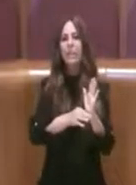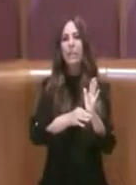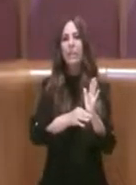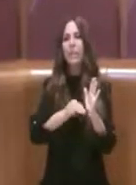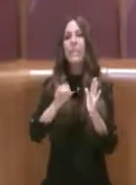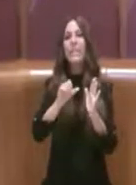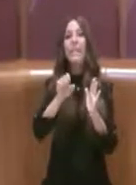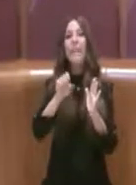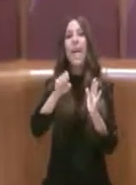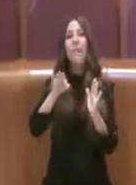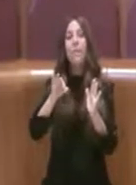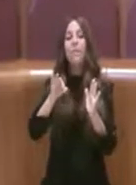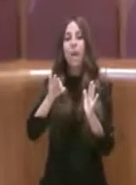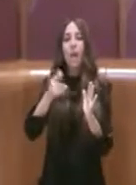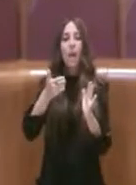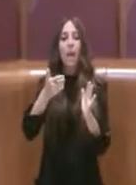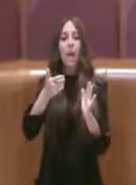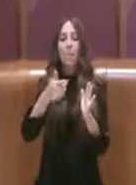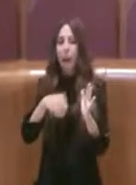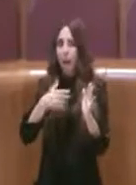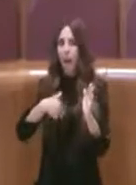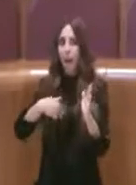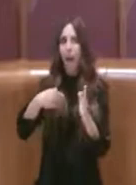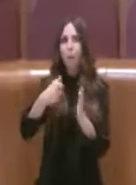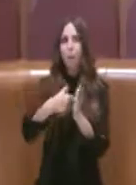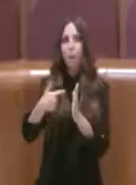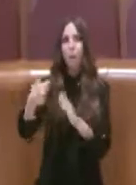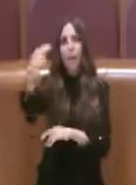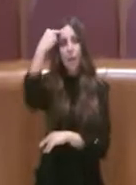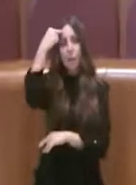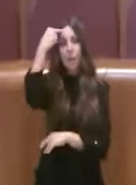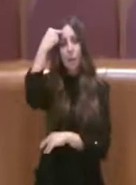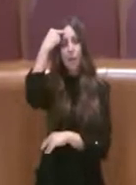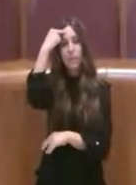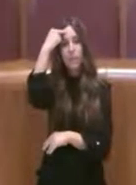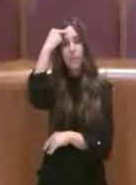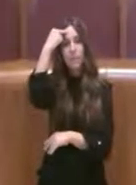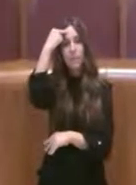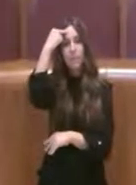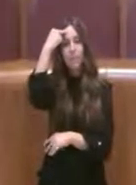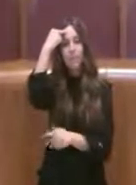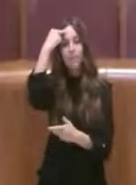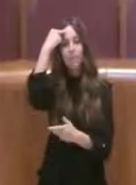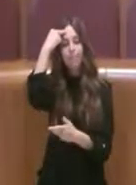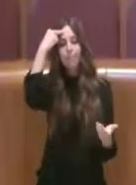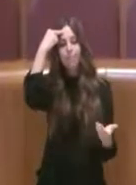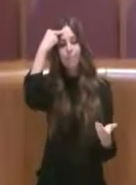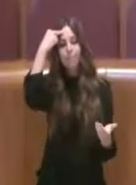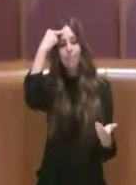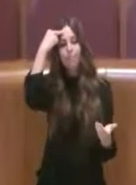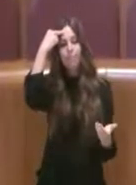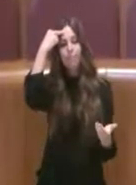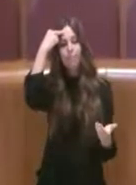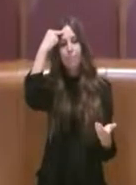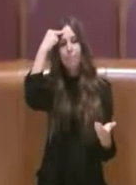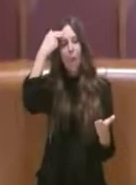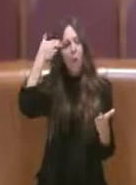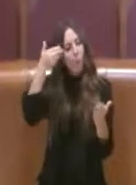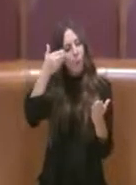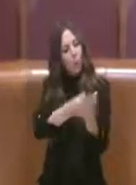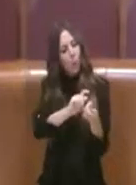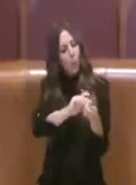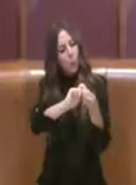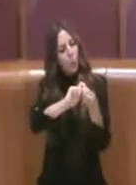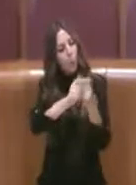Però è pur vero, vale anche la pena ricordare com'è nata la volontà di mettere mano a questa proposta.